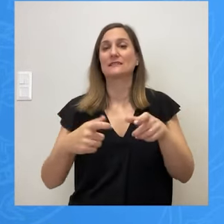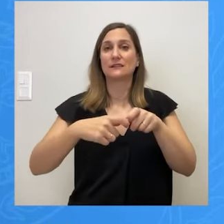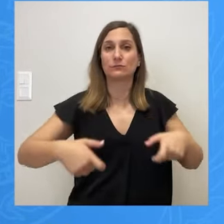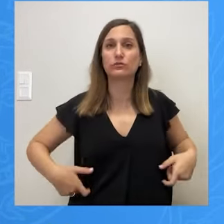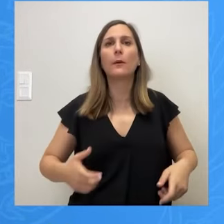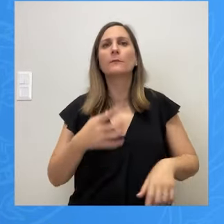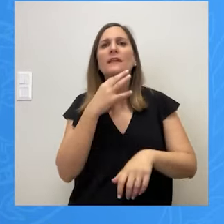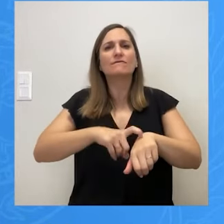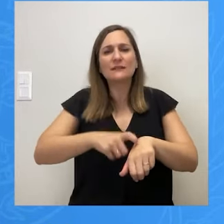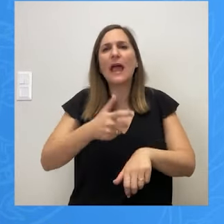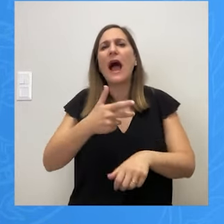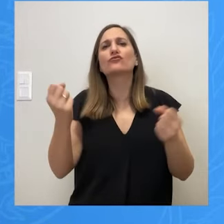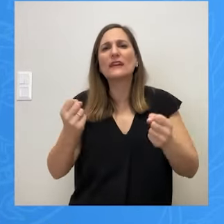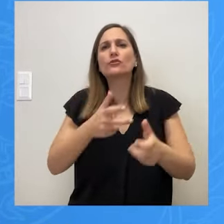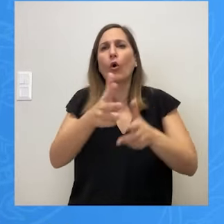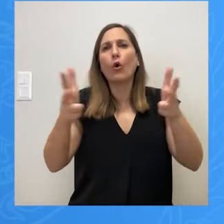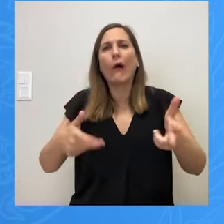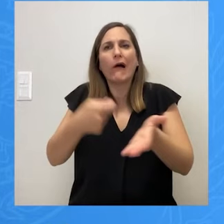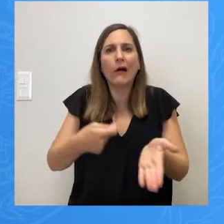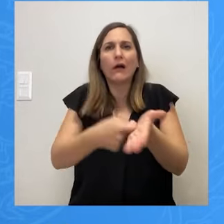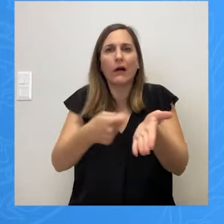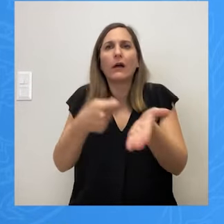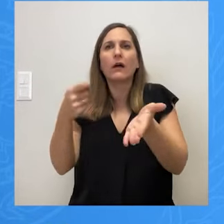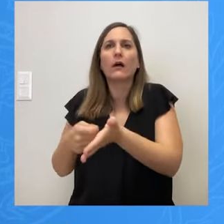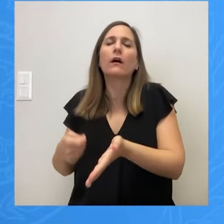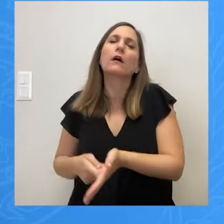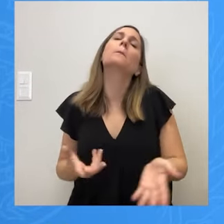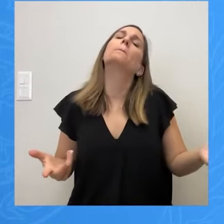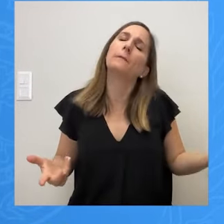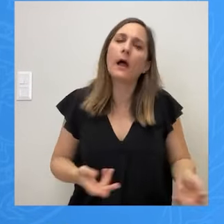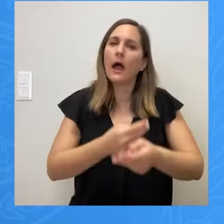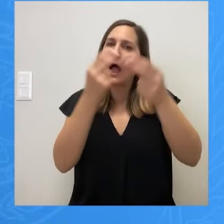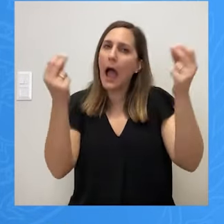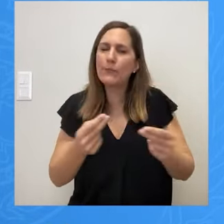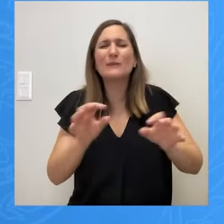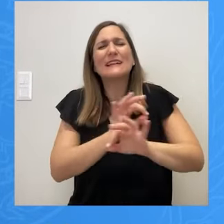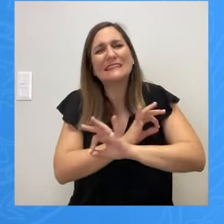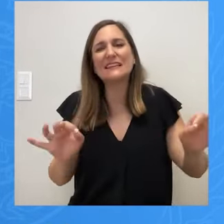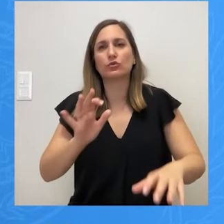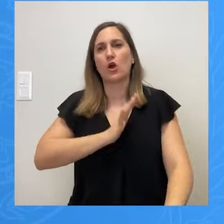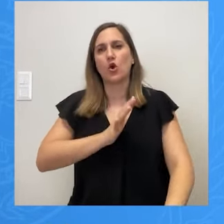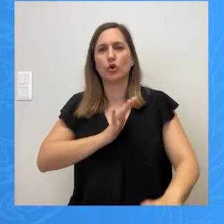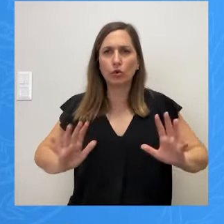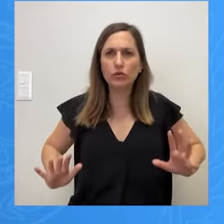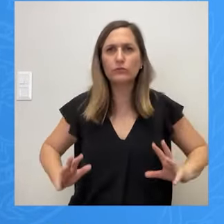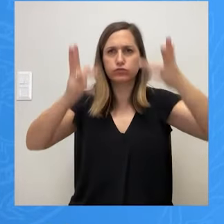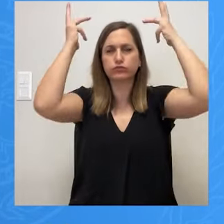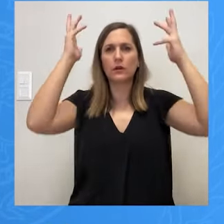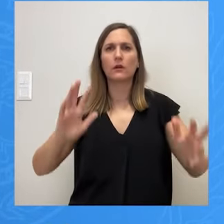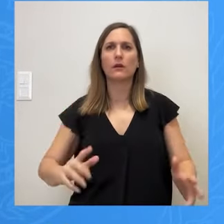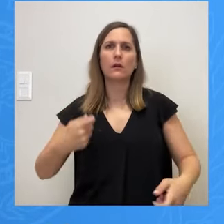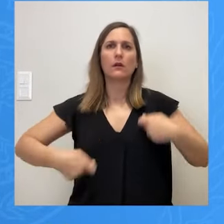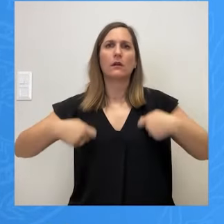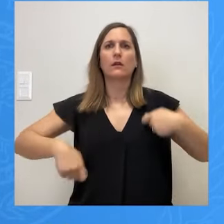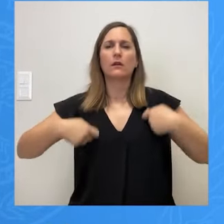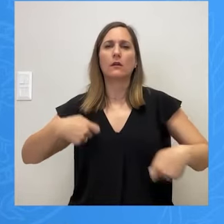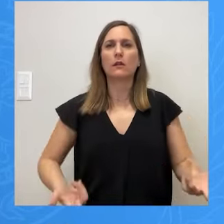αυτοκίνητό μας, κάντε το και θα συναντήσετε την ίδια αντίδραση του κόσμου που λέει ότι ως εδώ δεν μπορούμε